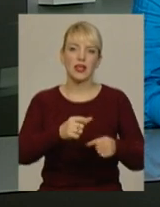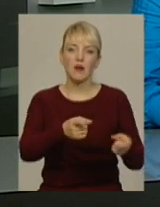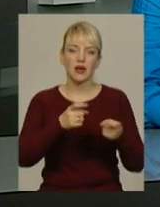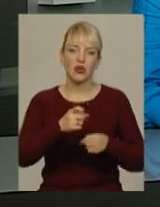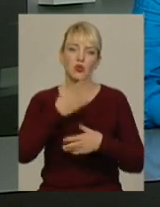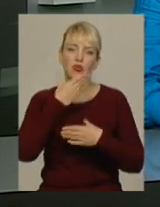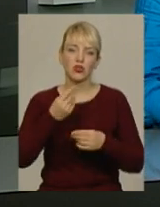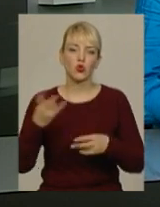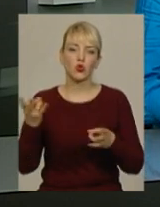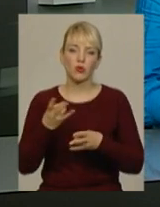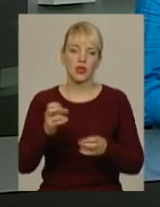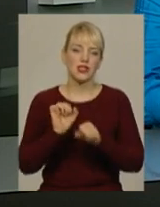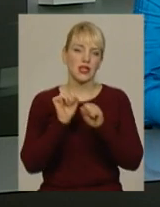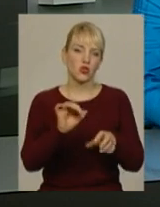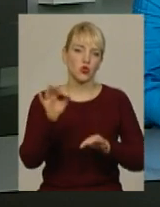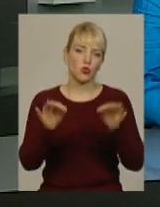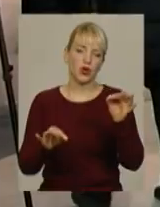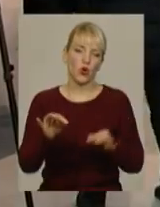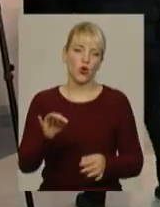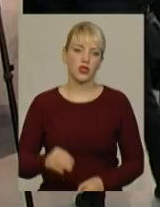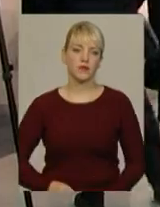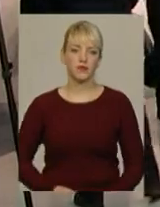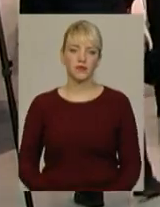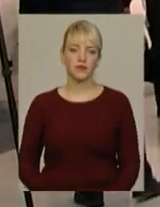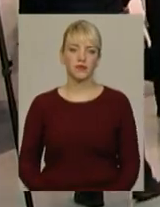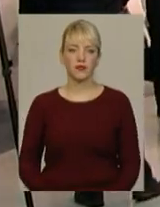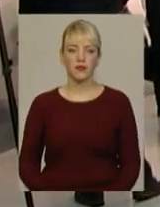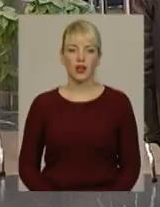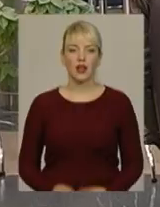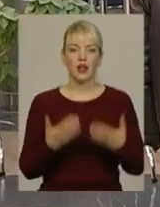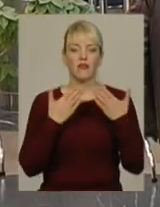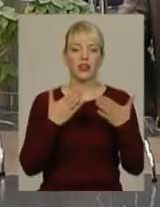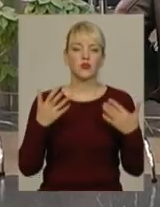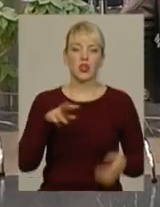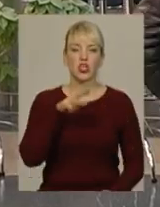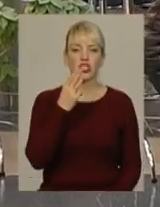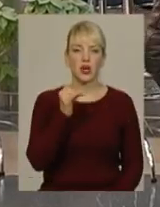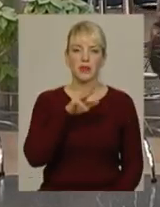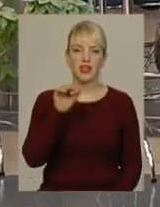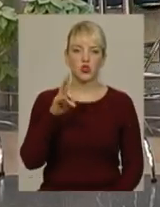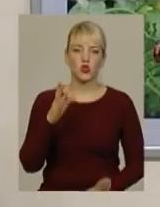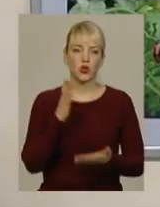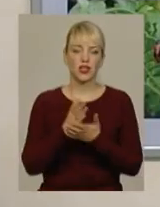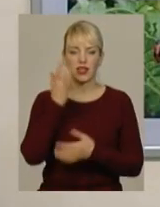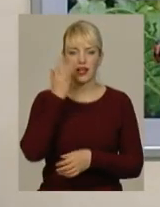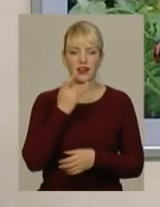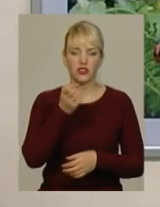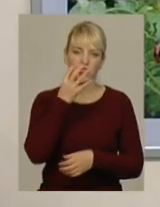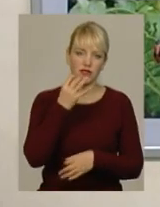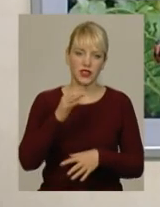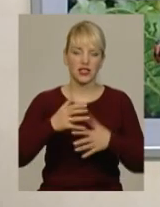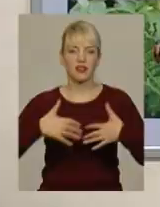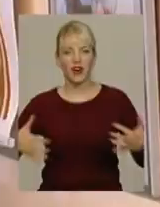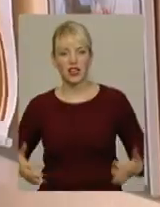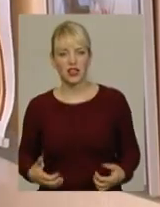необхідності захисту природи. В експозиції Миколи Шафінського панує літо – квіти, тварини,